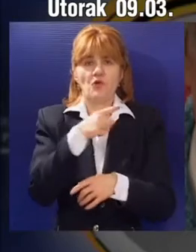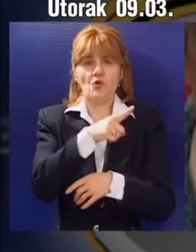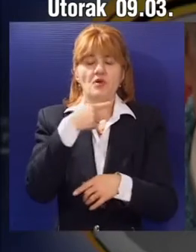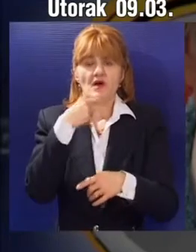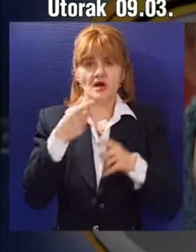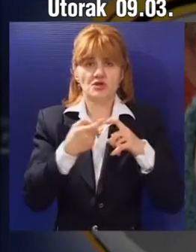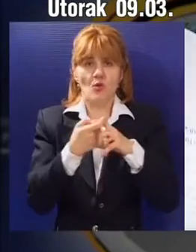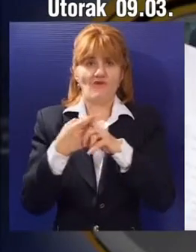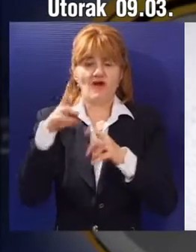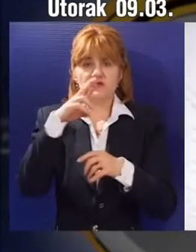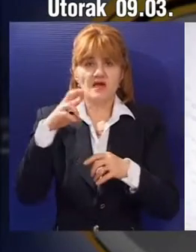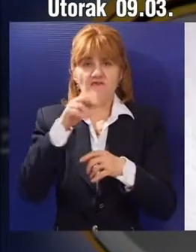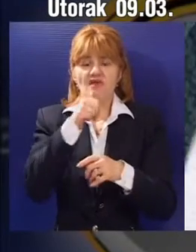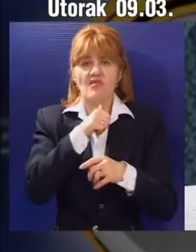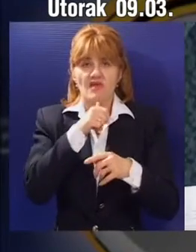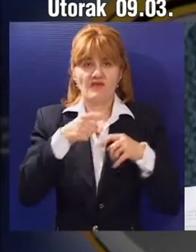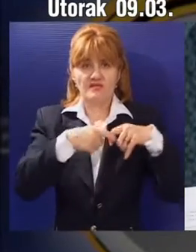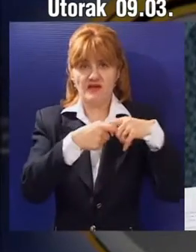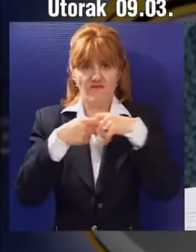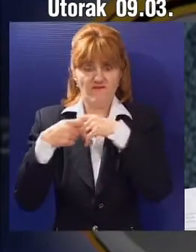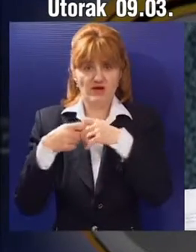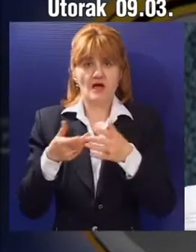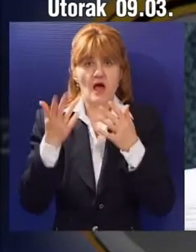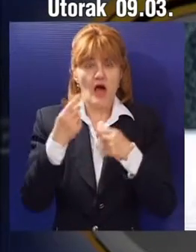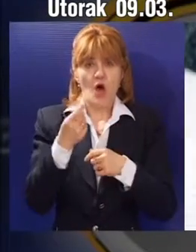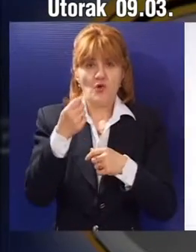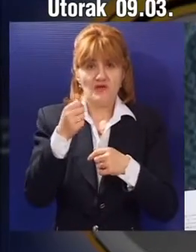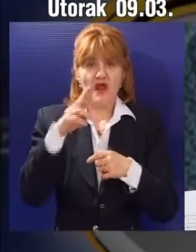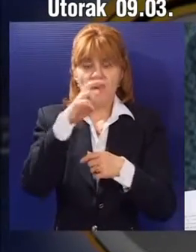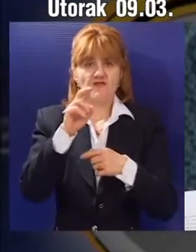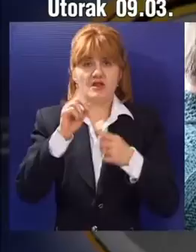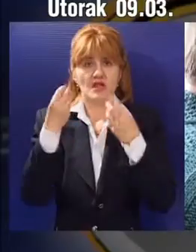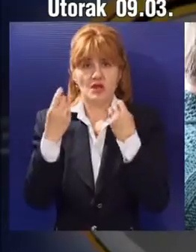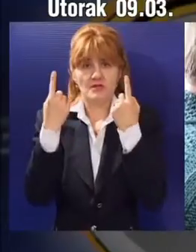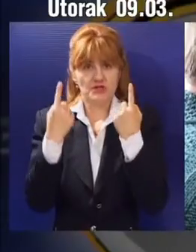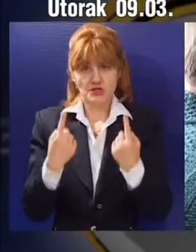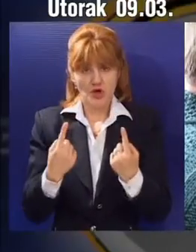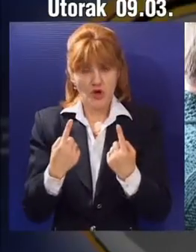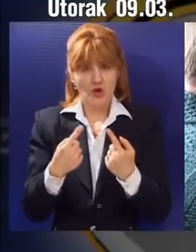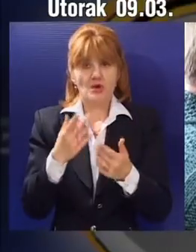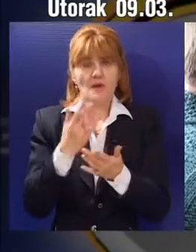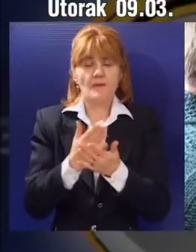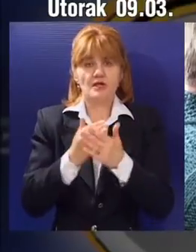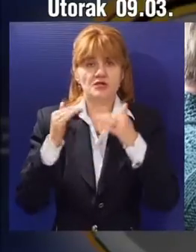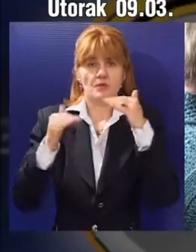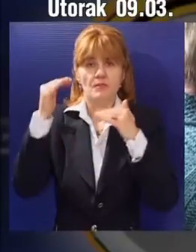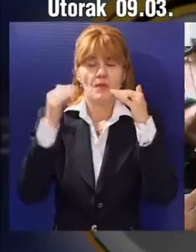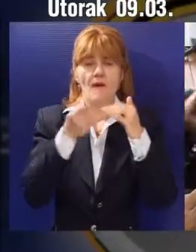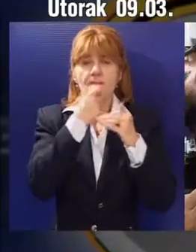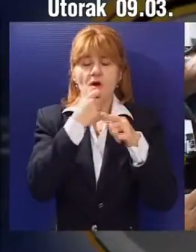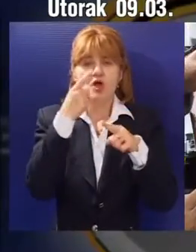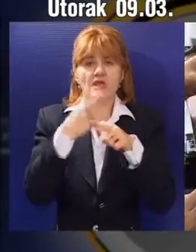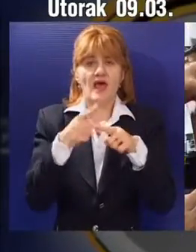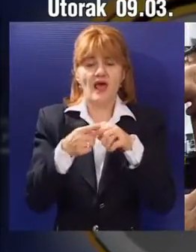u vezu sa kursom evra i inflacijom, jer ako odnos dinara i evra nije stabilan, kurs će po znacima navoda poesti pozitivnu